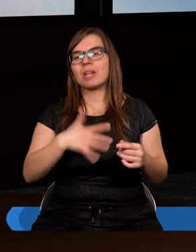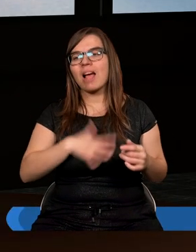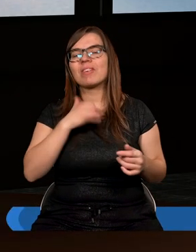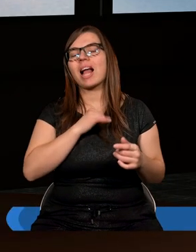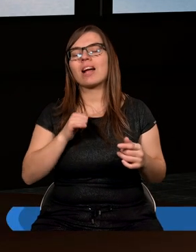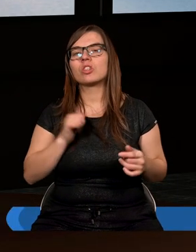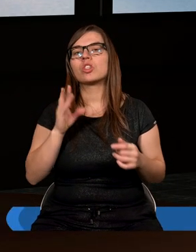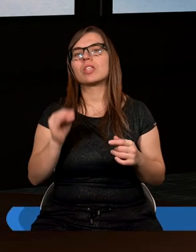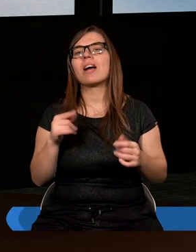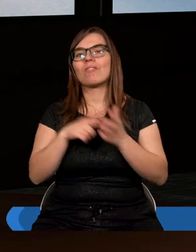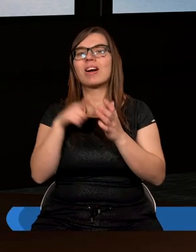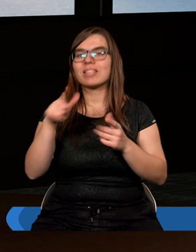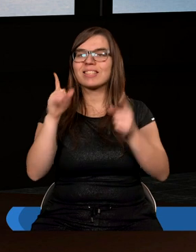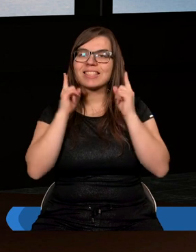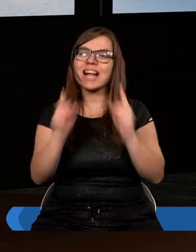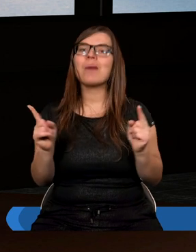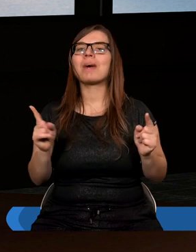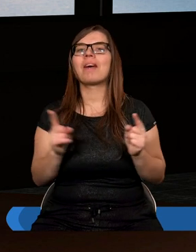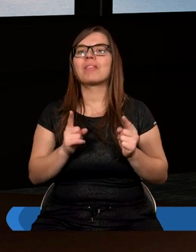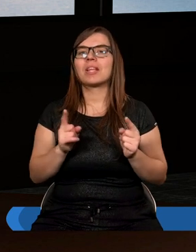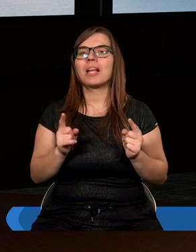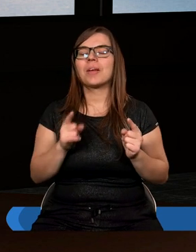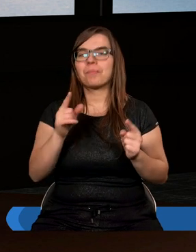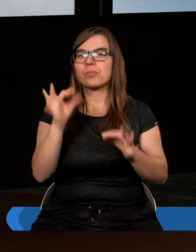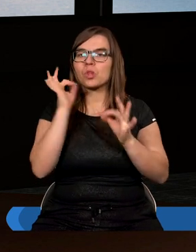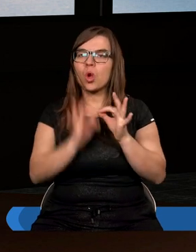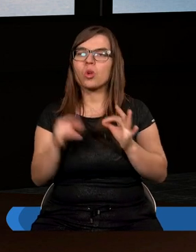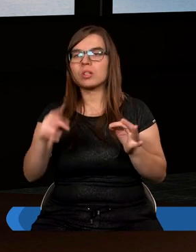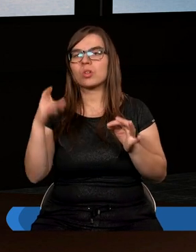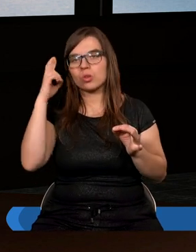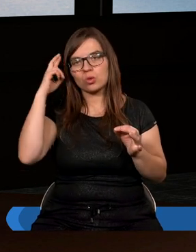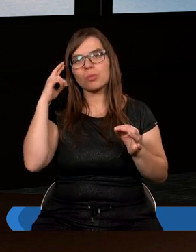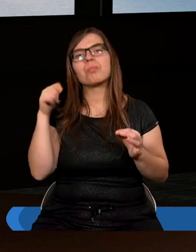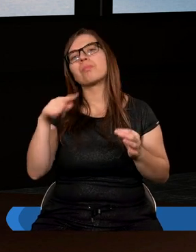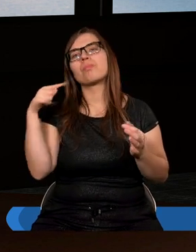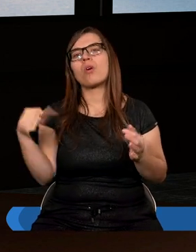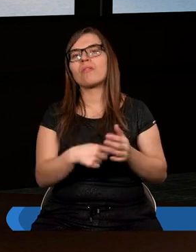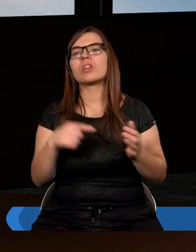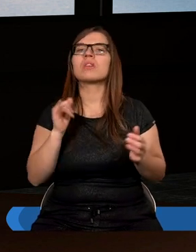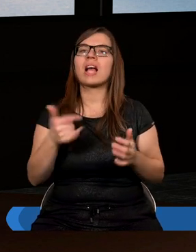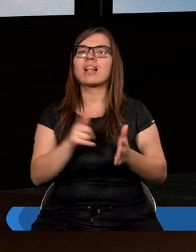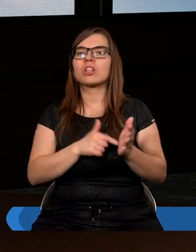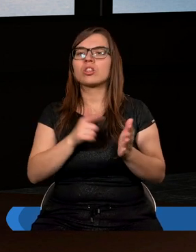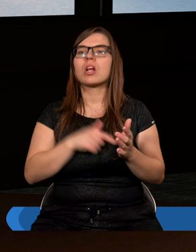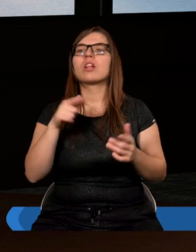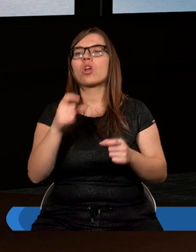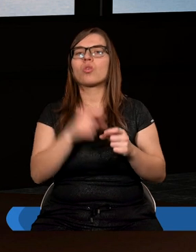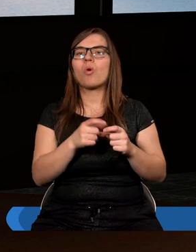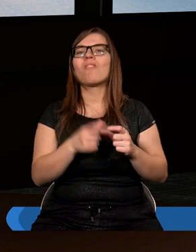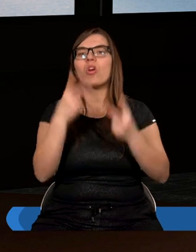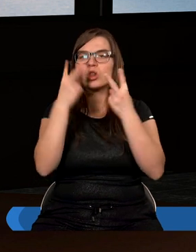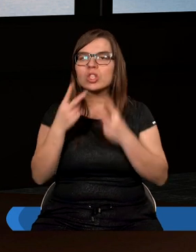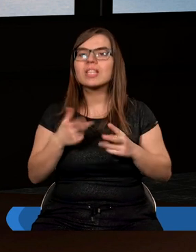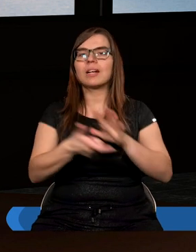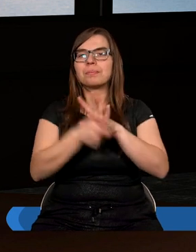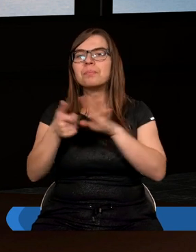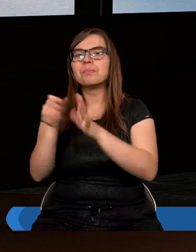żeby naprawdę tak doskonale tę prawdę zrozumieć, powinniśmy jak najczęściej to Słowo Boże czytać, bo Ono